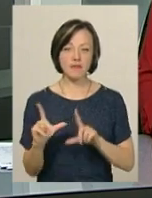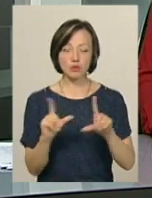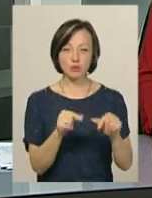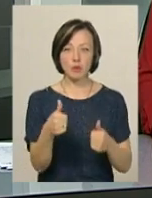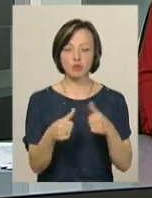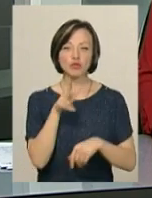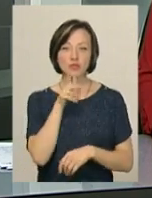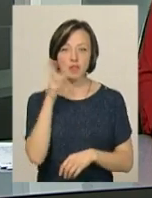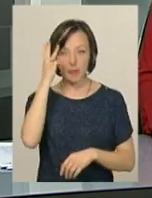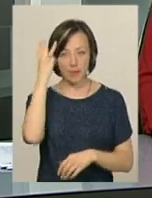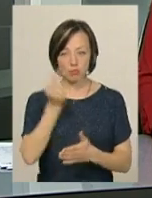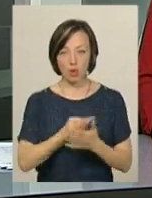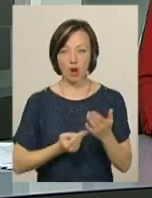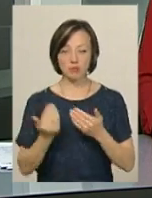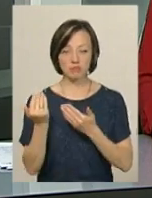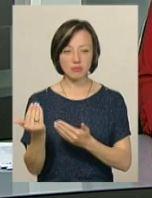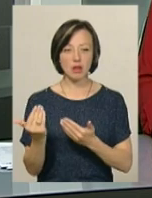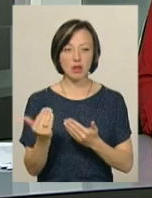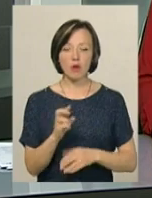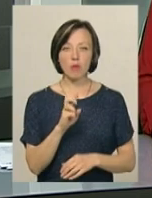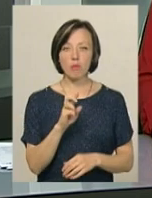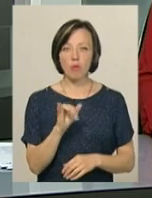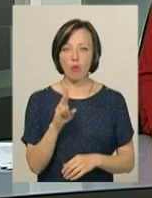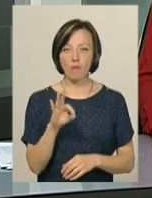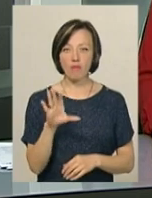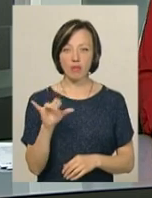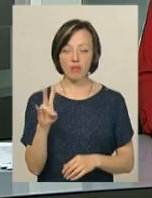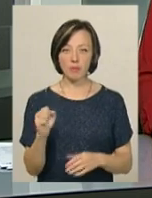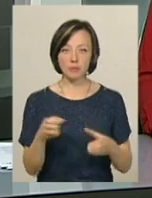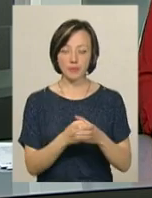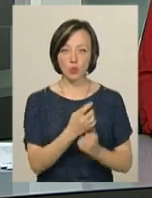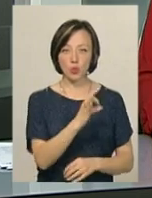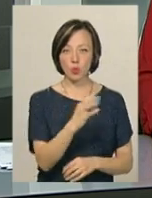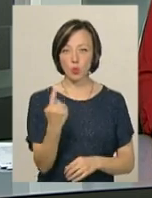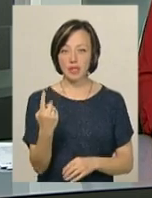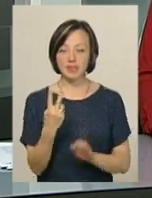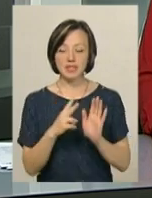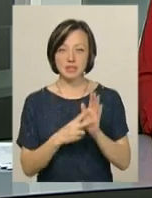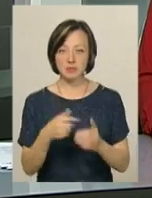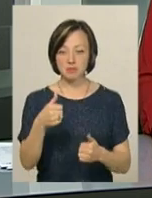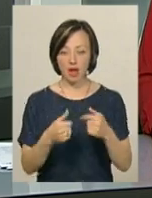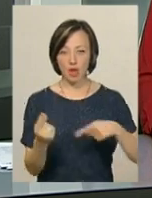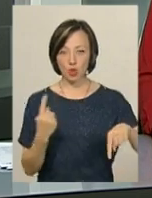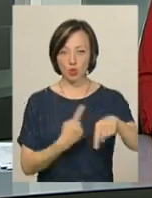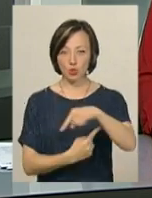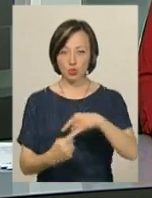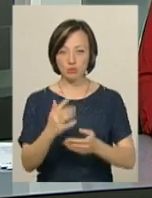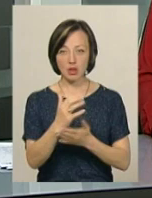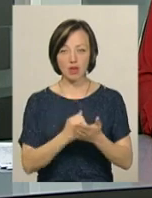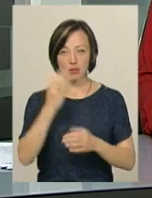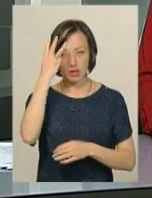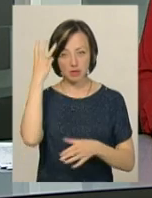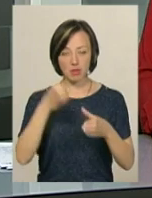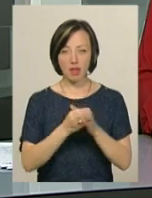Чернівцях хмельничани програли тамтешній буковині з рахунком 0-1. Після 27 змигальних турів на рахунку «Поділля» –